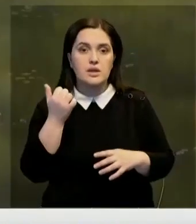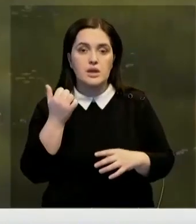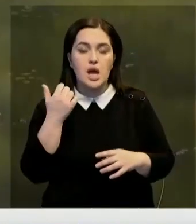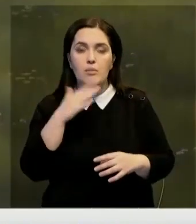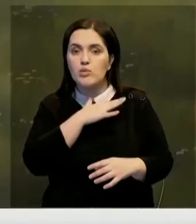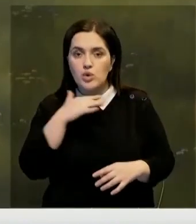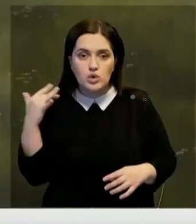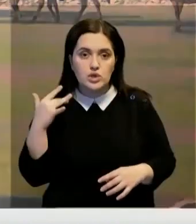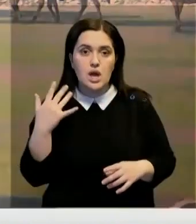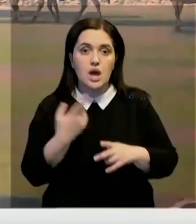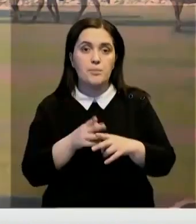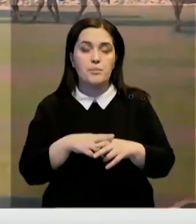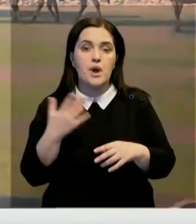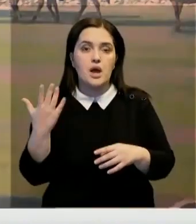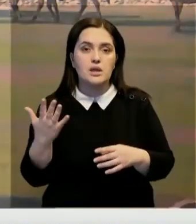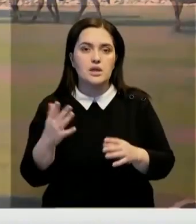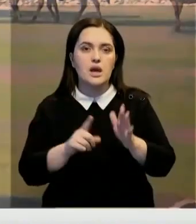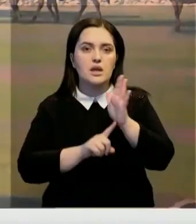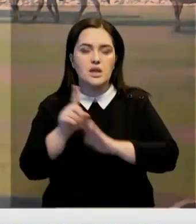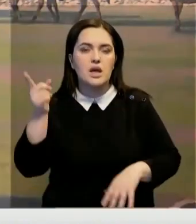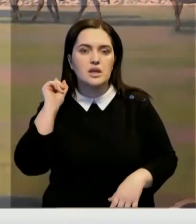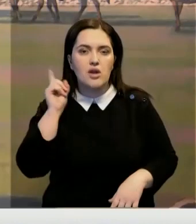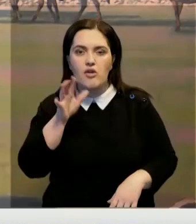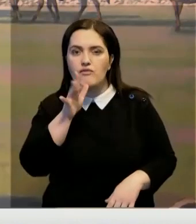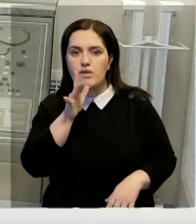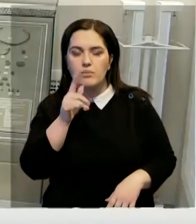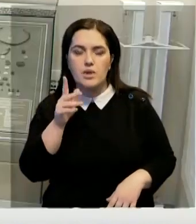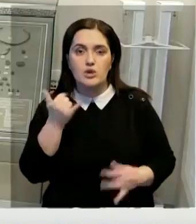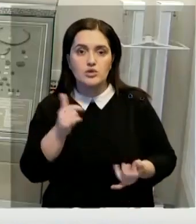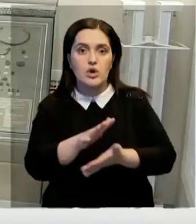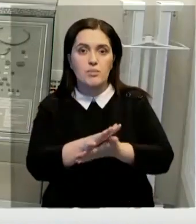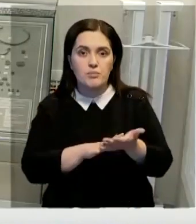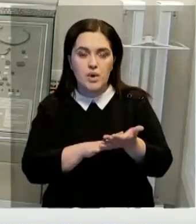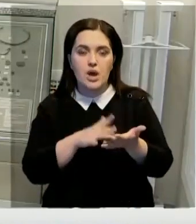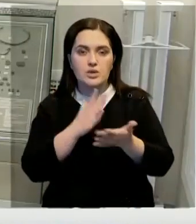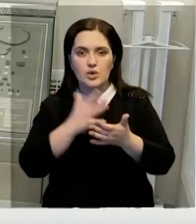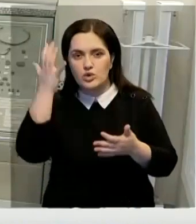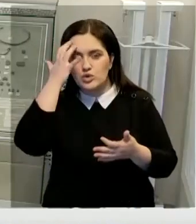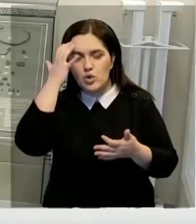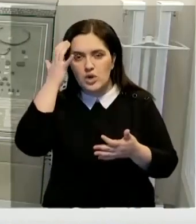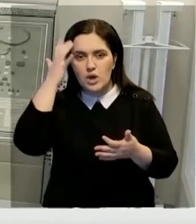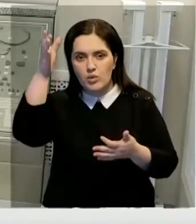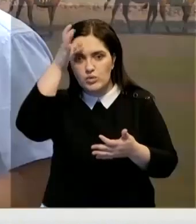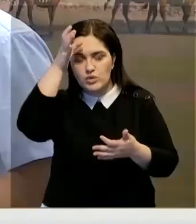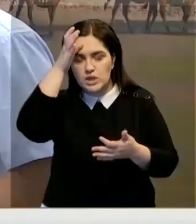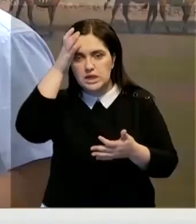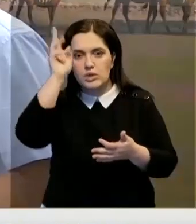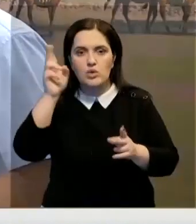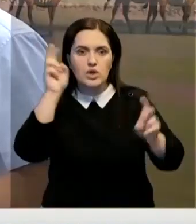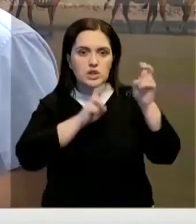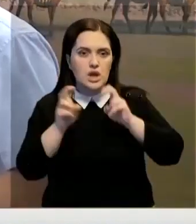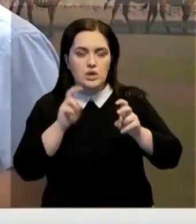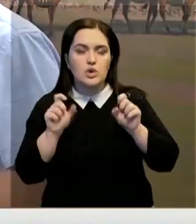говорят специалисты. Налеты и на курганы начались еще в древние времена. Сегодня их дело продолжают так называемые черные археологи и кладоискатели.